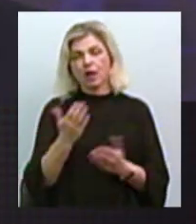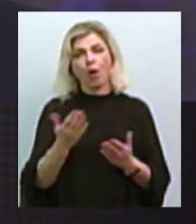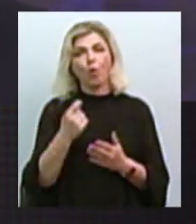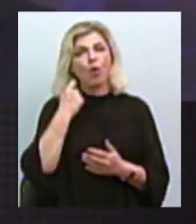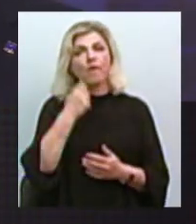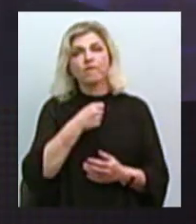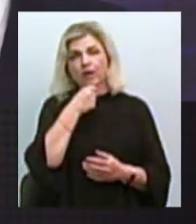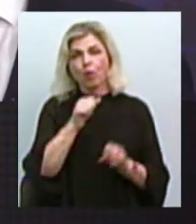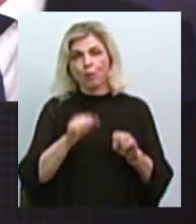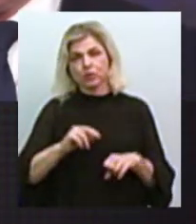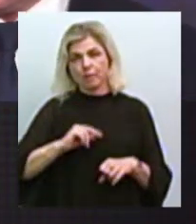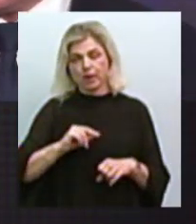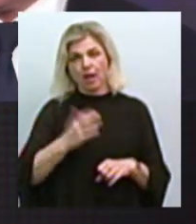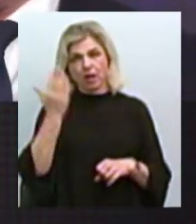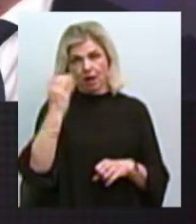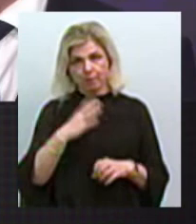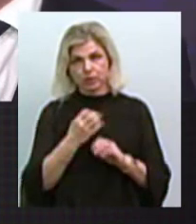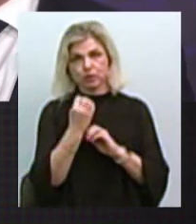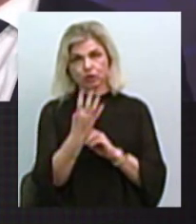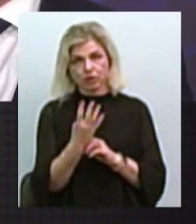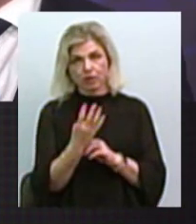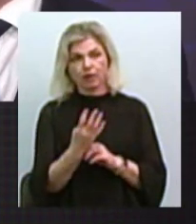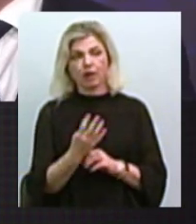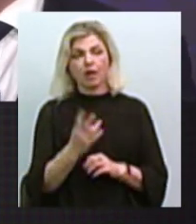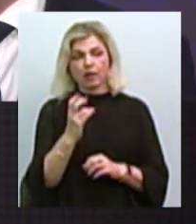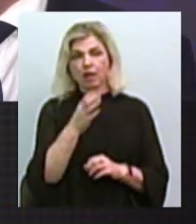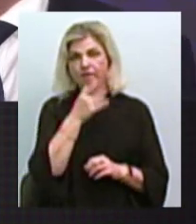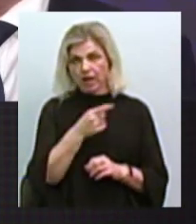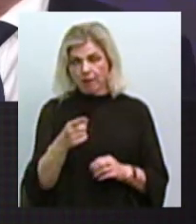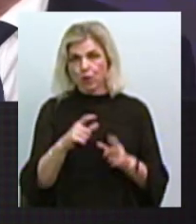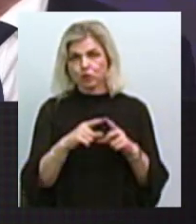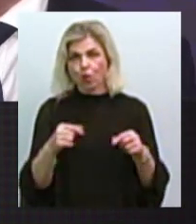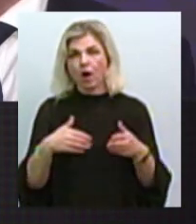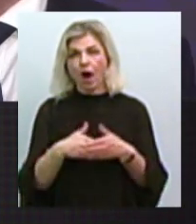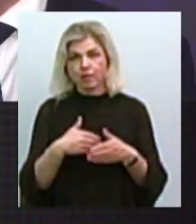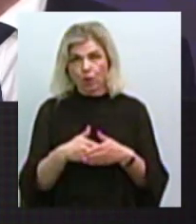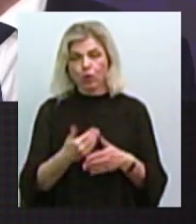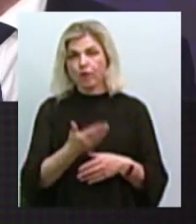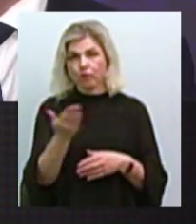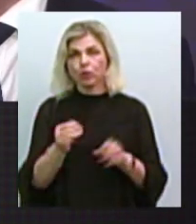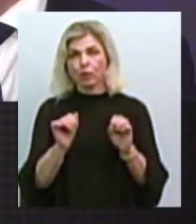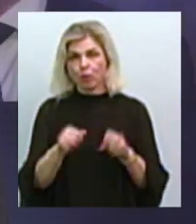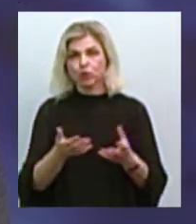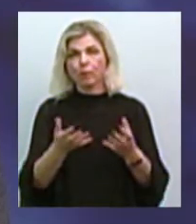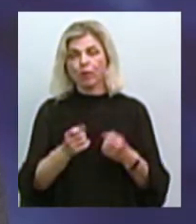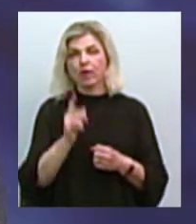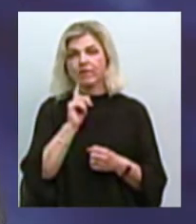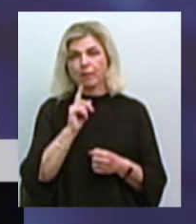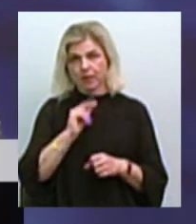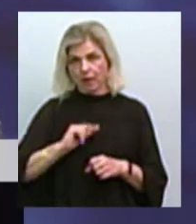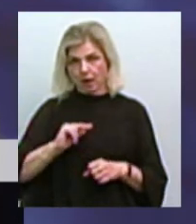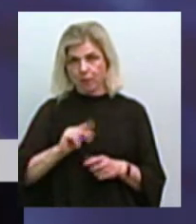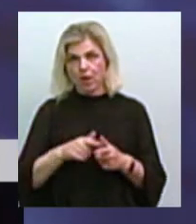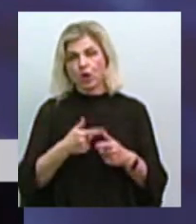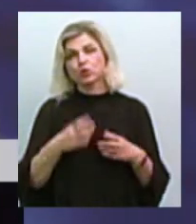працювати дітям? Раніше було з 14-ти. Тобто, на час шкільних канікул вони можуть отримати тимчасову роботу? Чи